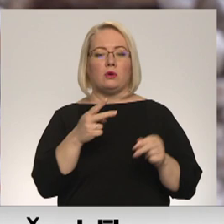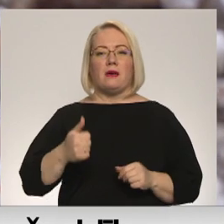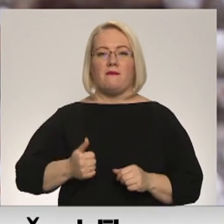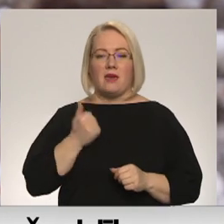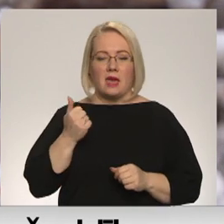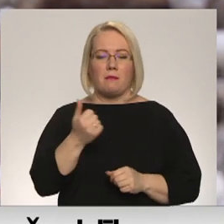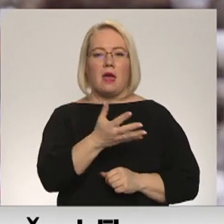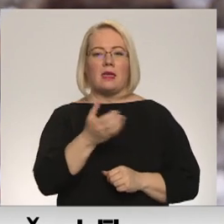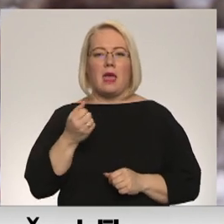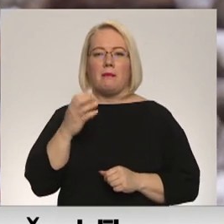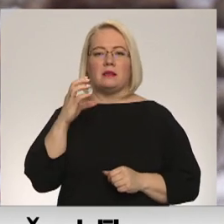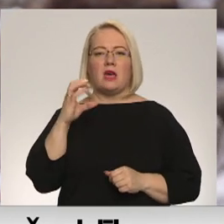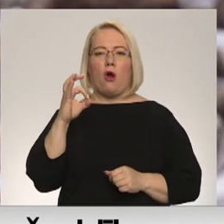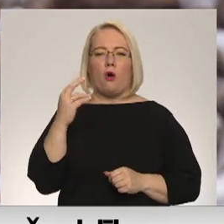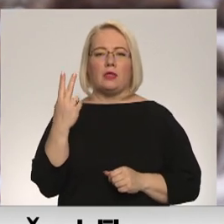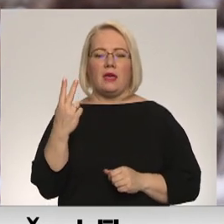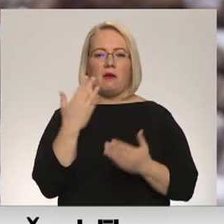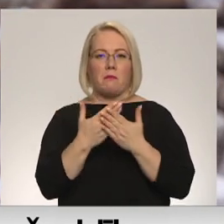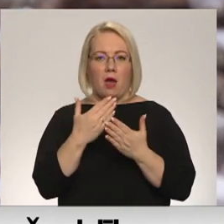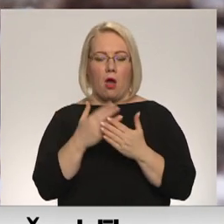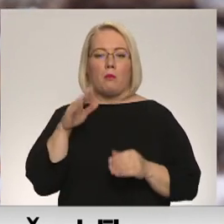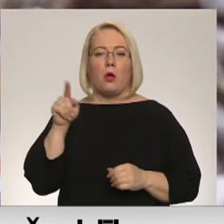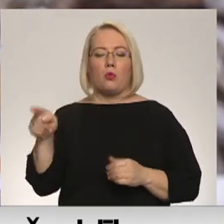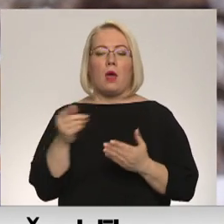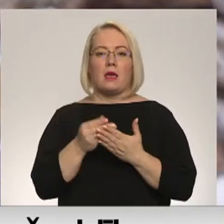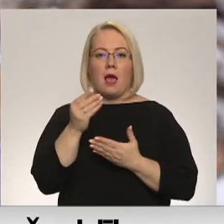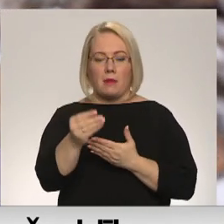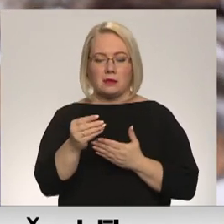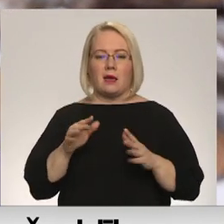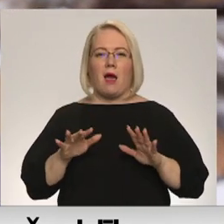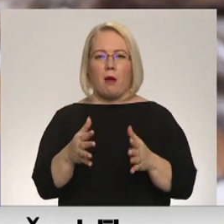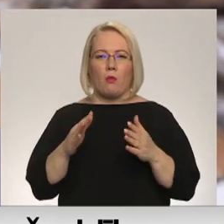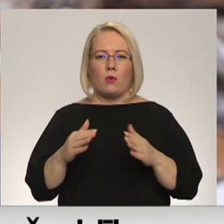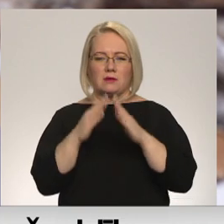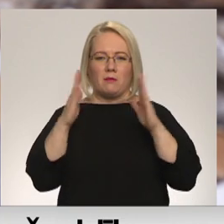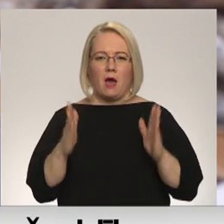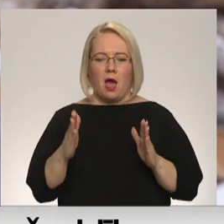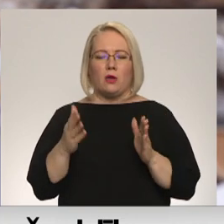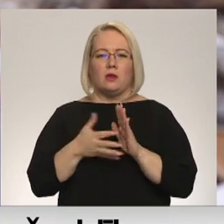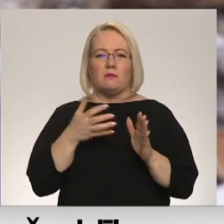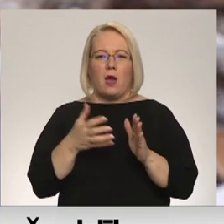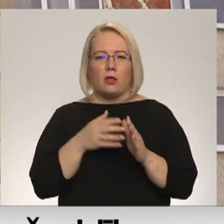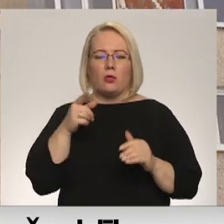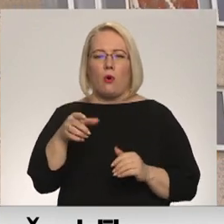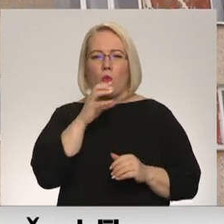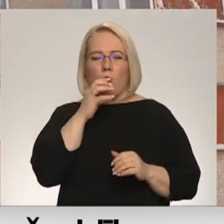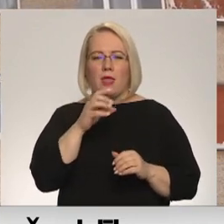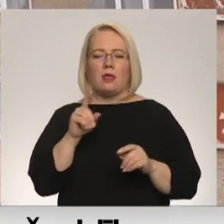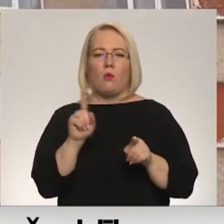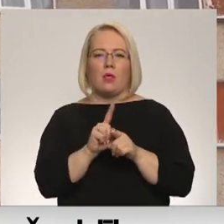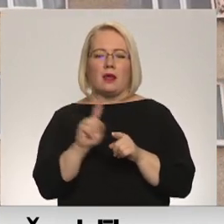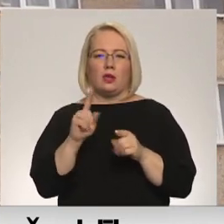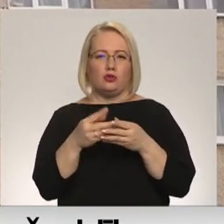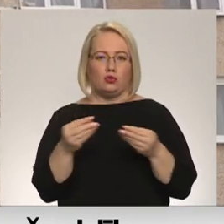CO2 paraugus. Par to arī jāmaksā. Katlumāja lieto pilsētas ūdeni ir tādi kā zudumi. Līdzīgi,